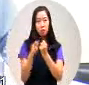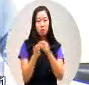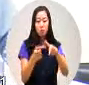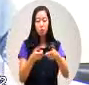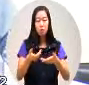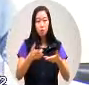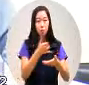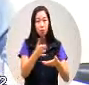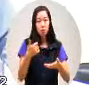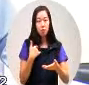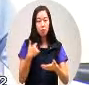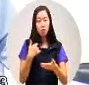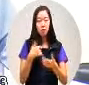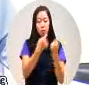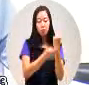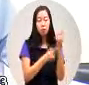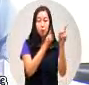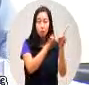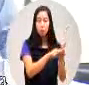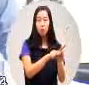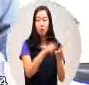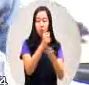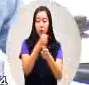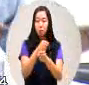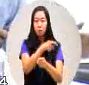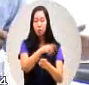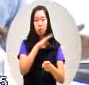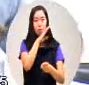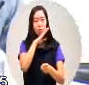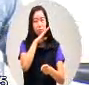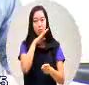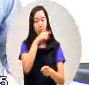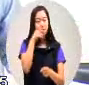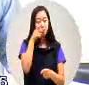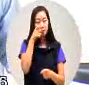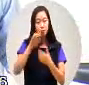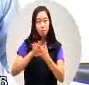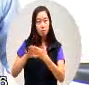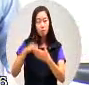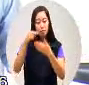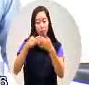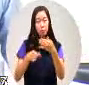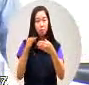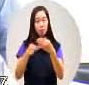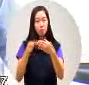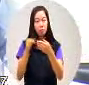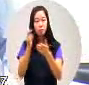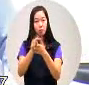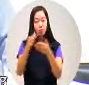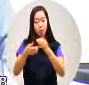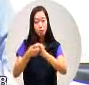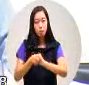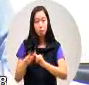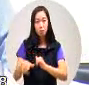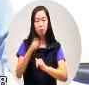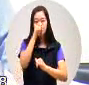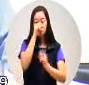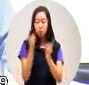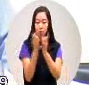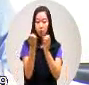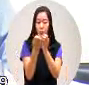你在执行依法行政的时候你要参照其他的法令规定来做好好的协商